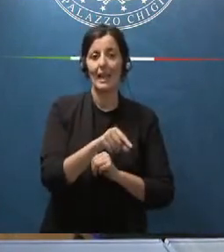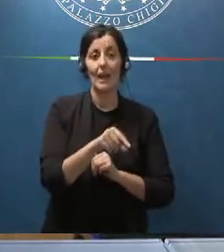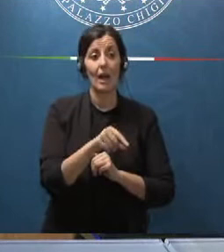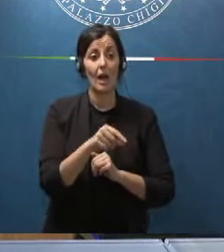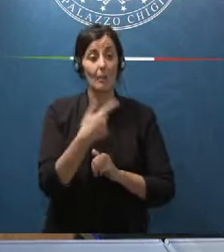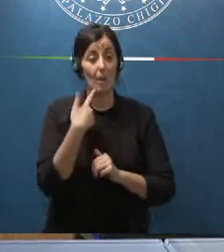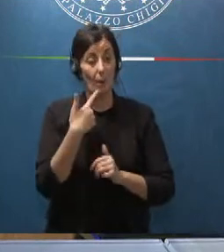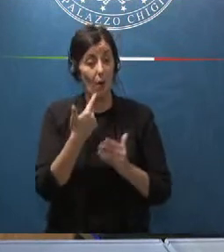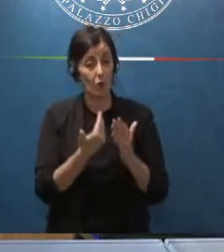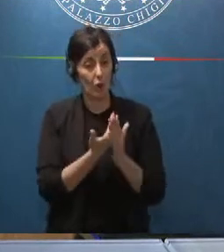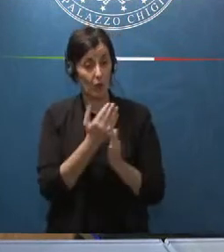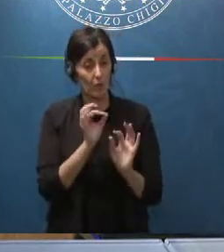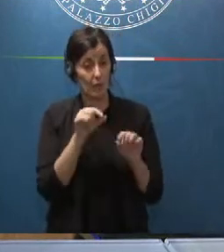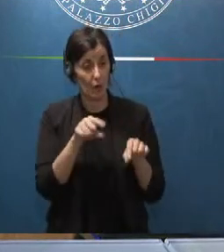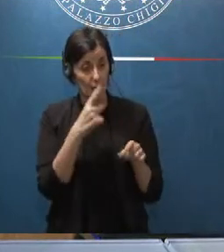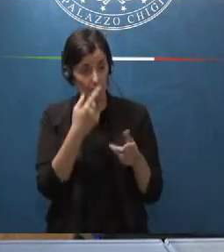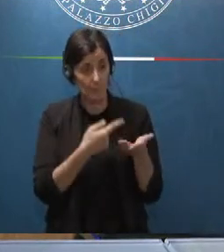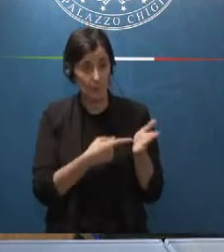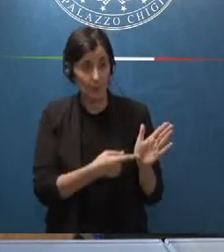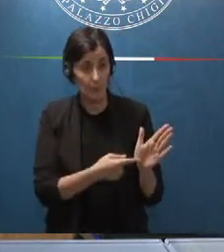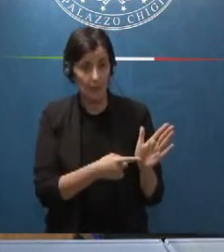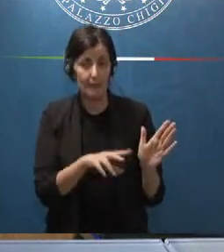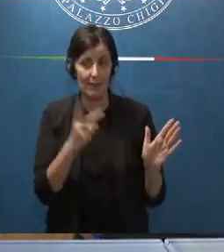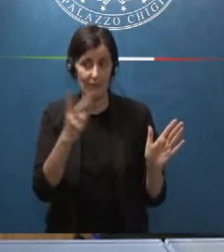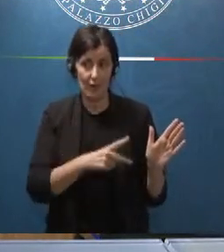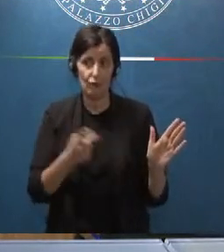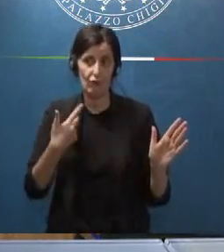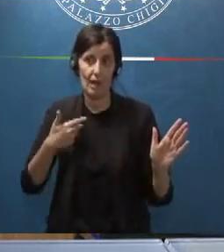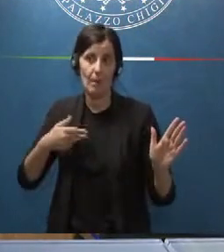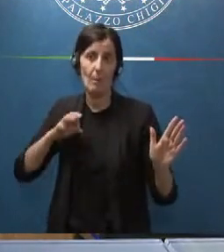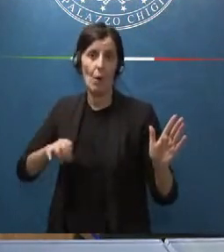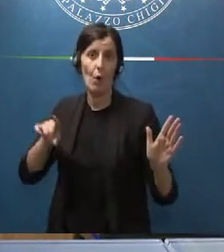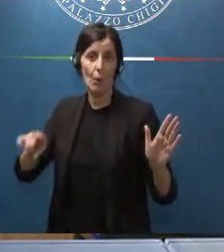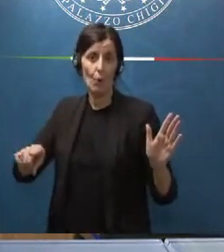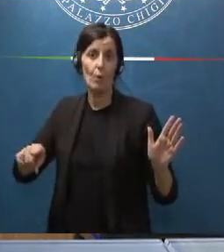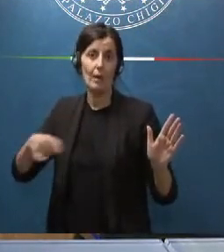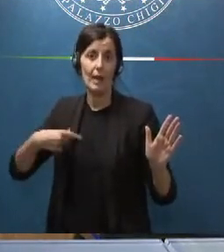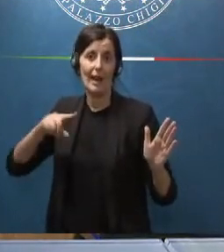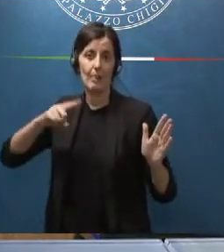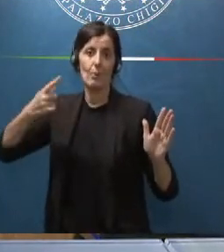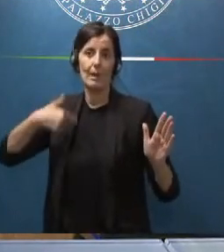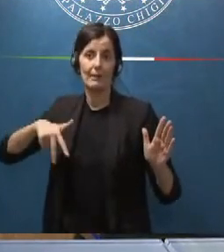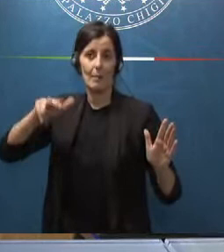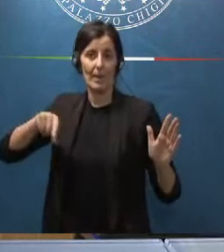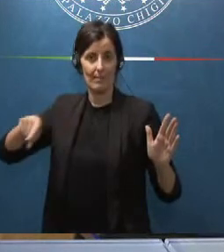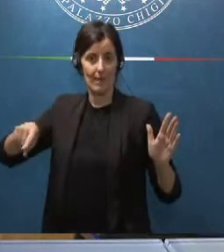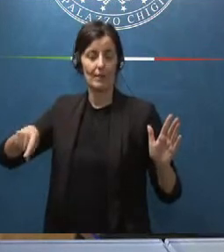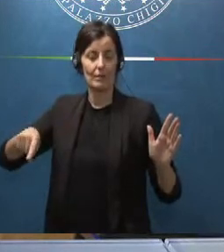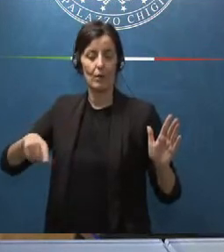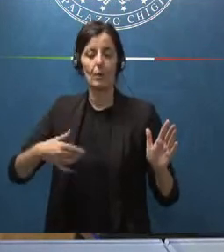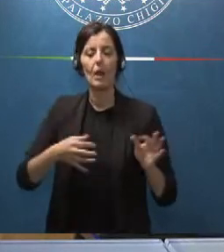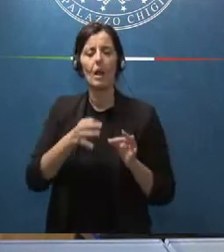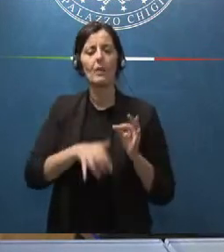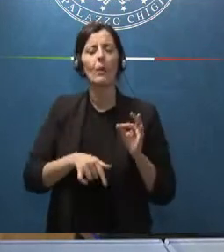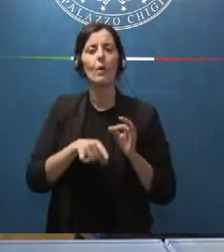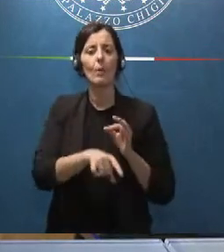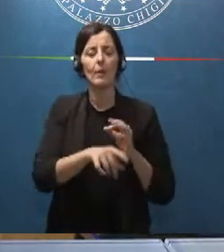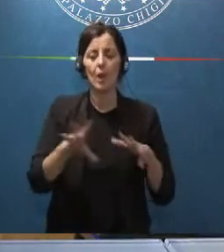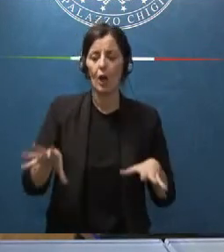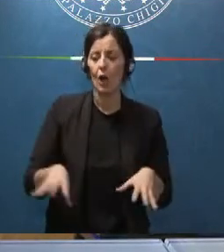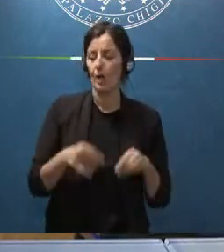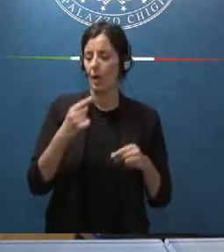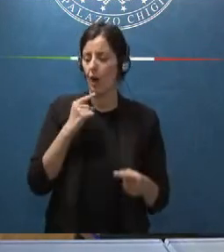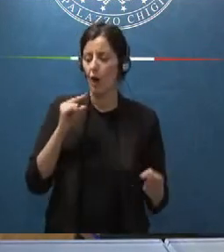notizia di questo tipo se non ha avuto l'avallo della procura della Repubblica quindi è da quel momento che è iniziata una